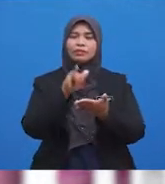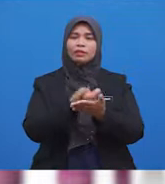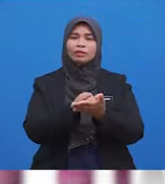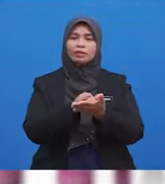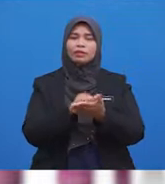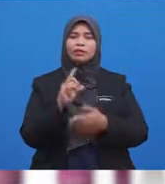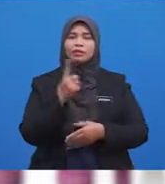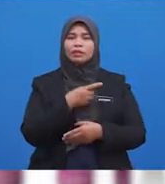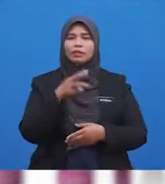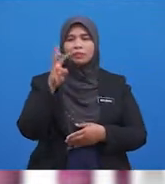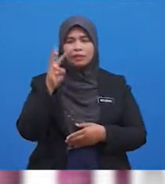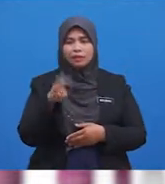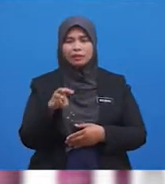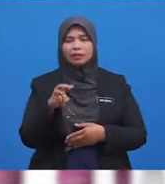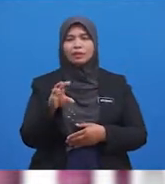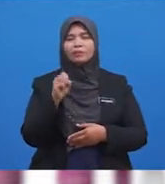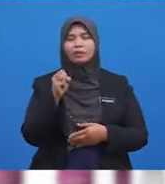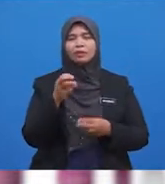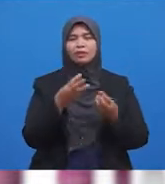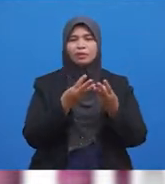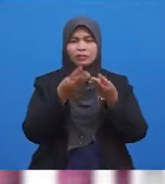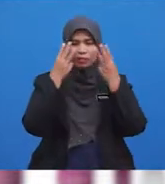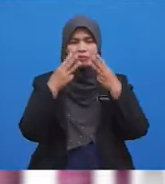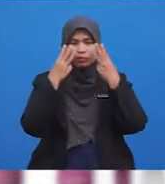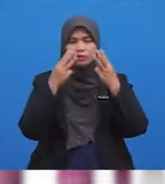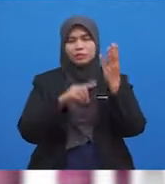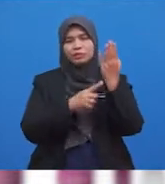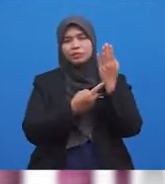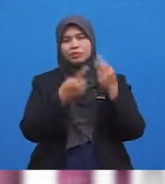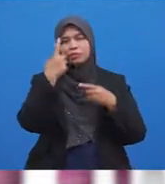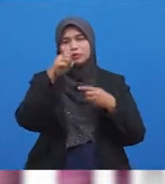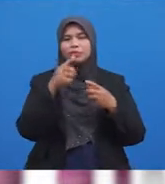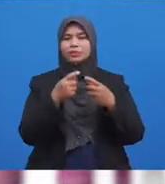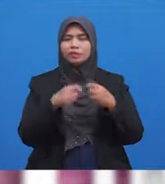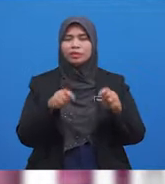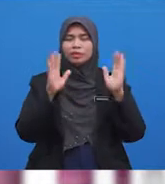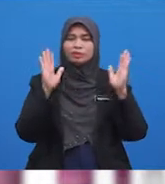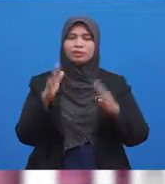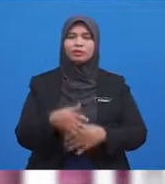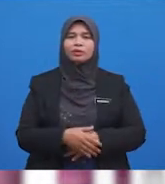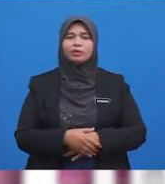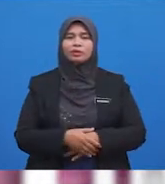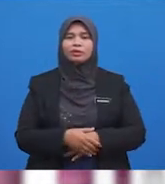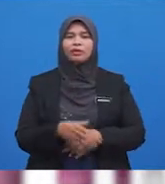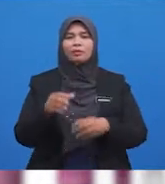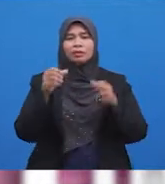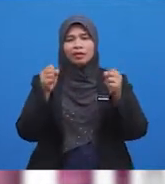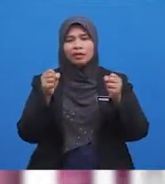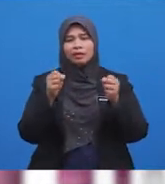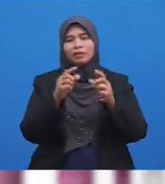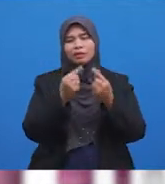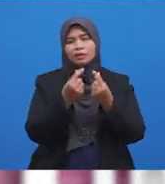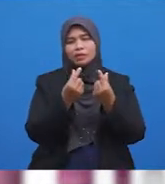Kita Wajib Mengambil Wuduk Semula Untuk Menunaikan Solat Memegang Al-Quran